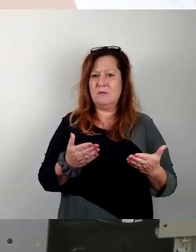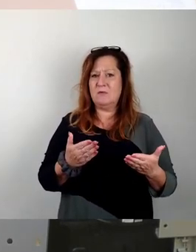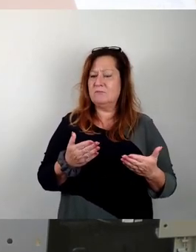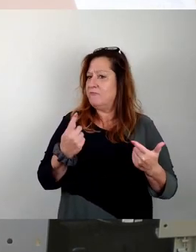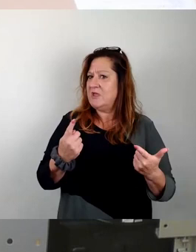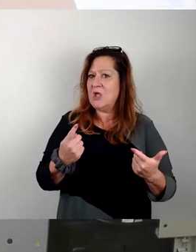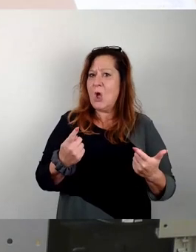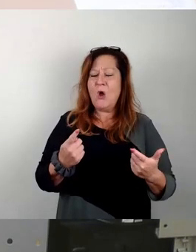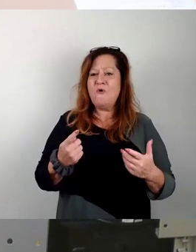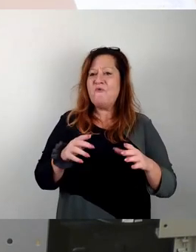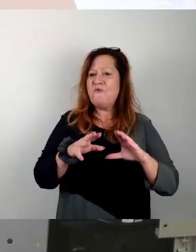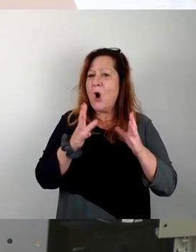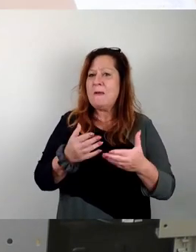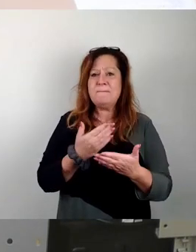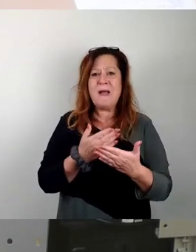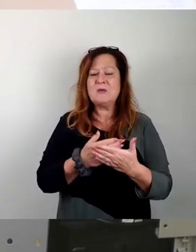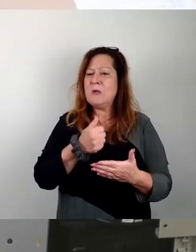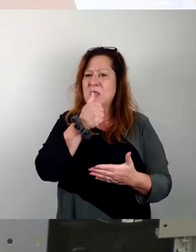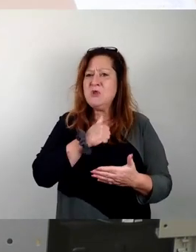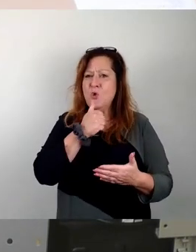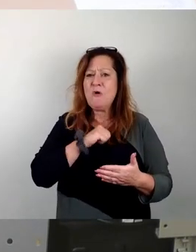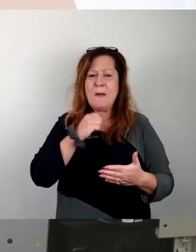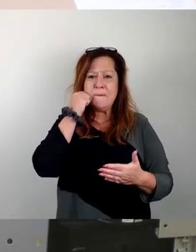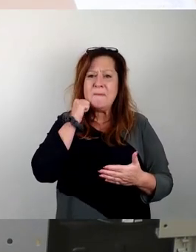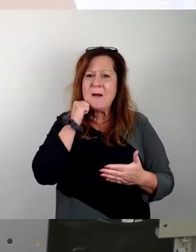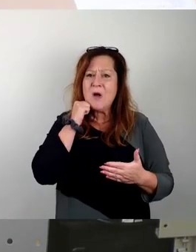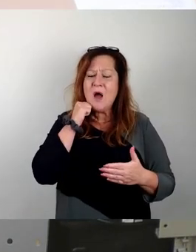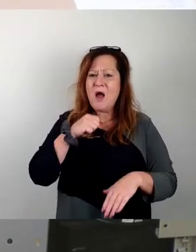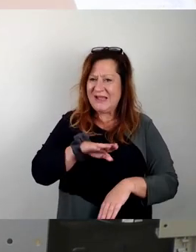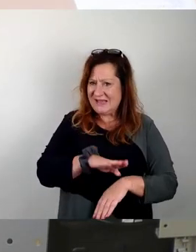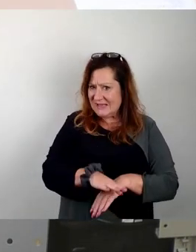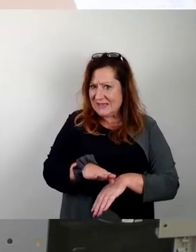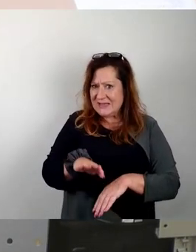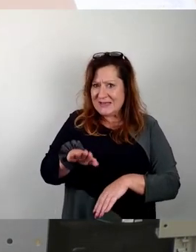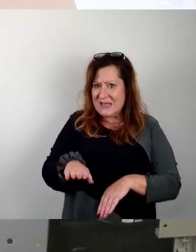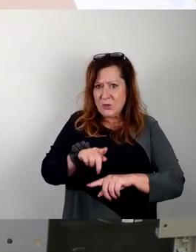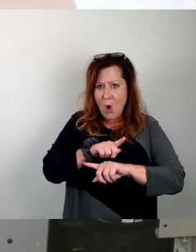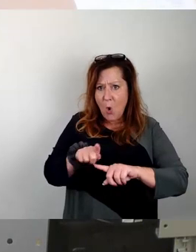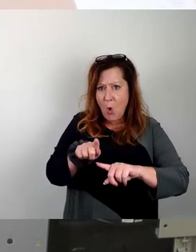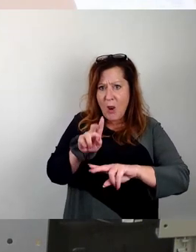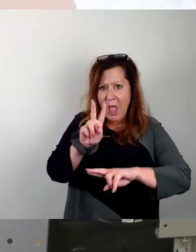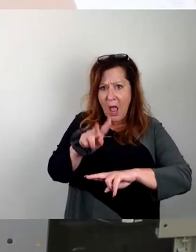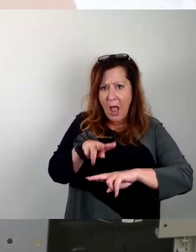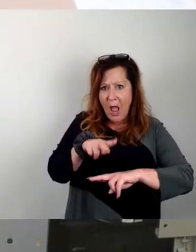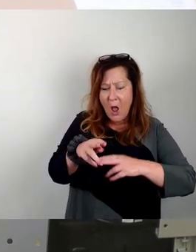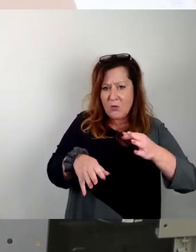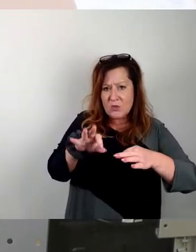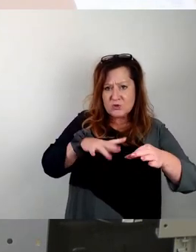Junge Mütter sehen sich nicht gehalten, die Kinder weiterhin unbeaufsichtigt auf den Spielplatz zu lassen,